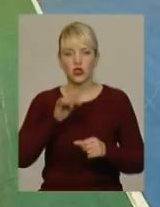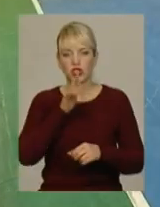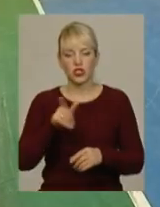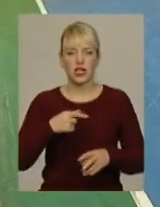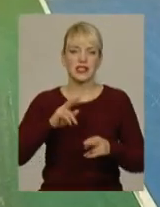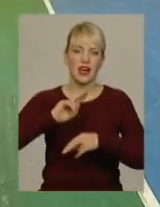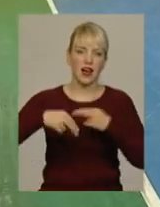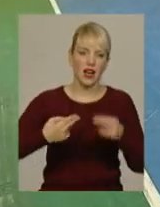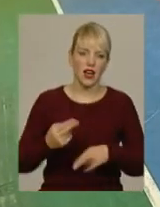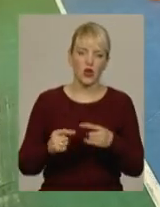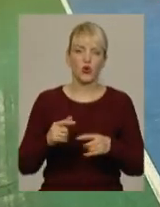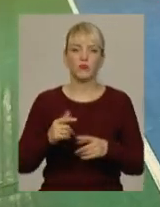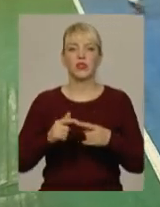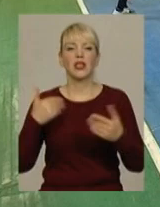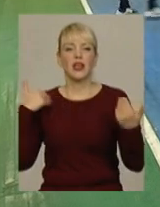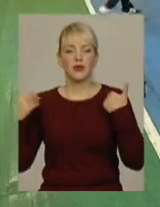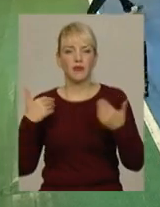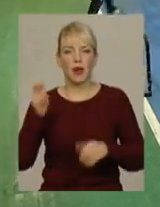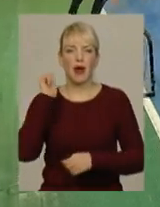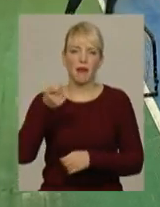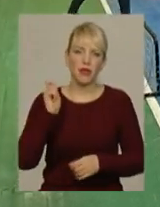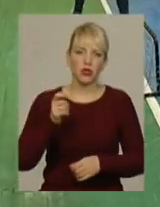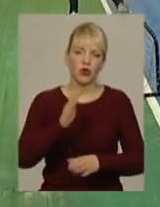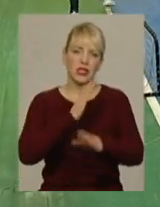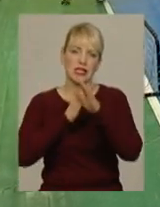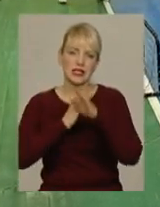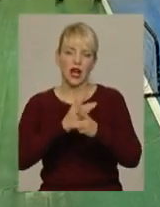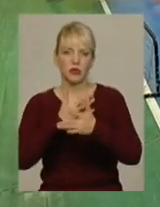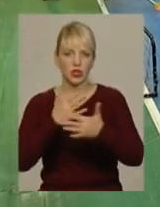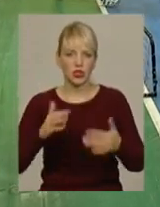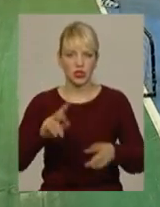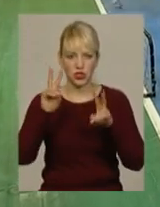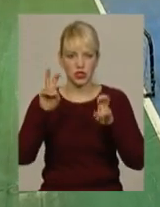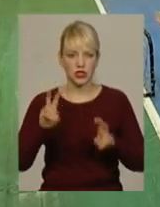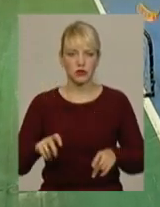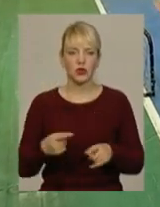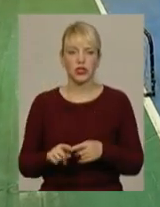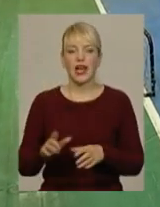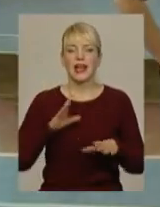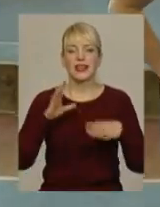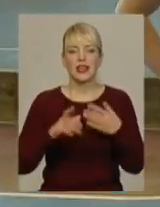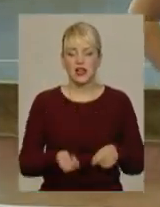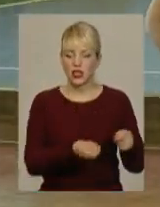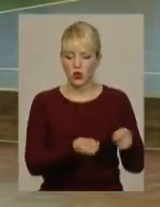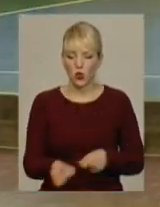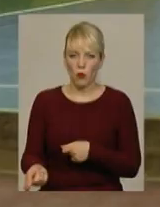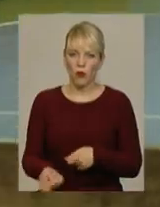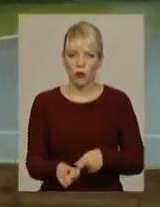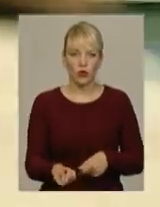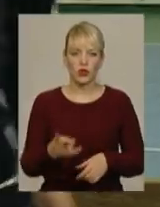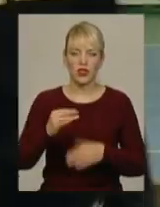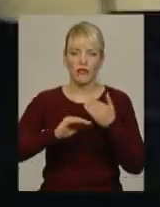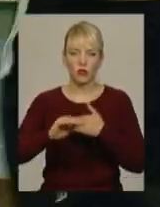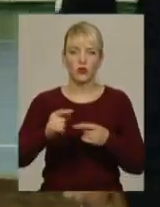аеробіка, питан, черлідинг, хортинг, бадбінтон, самбо, флорбол. Тренер з флорболу або ж хокею на підлозі вважає цей вид спорту